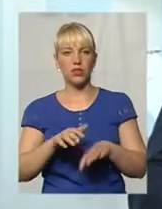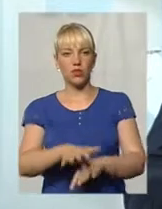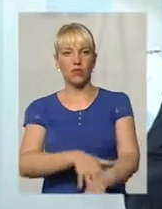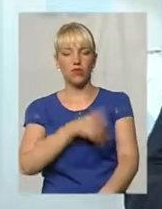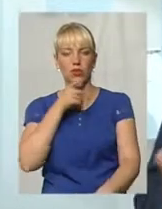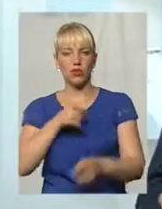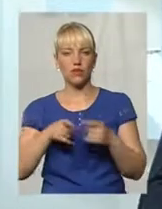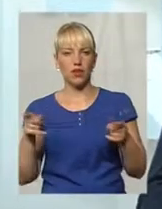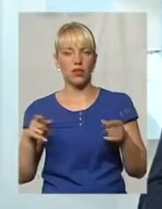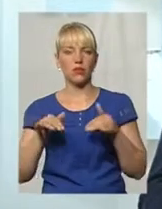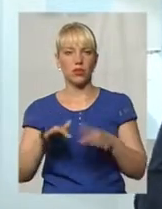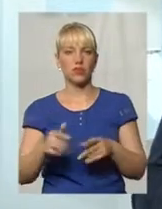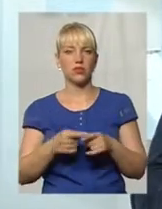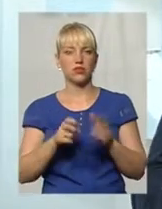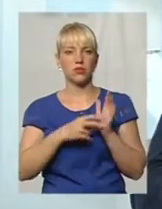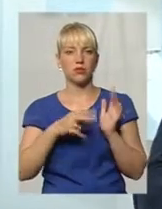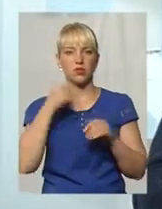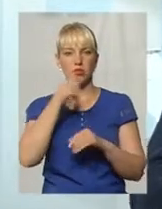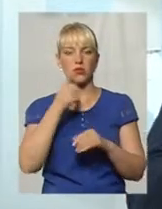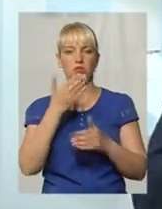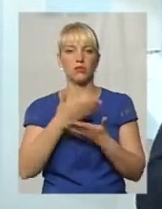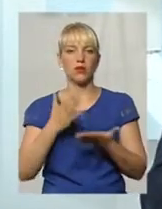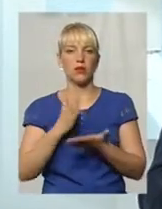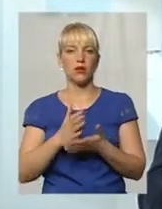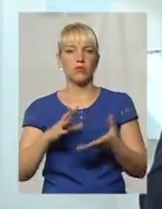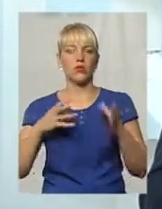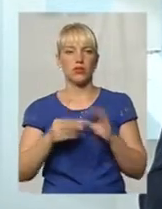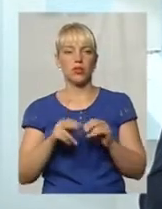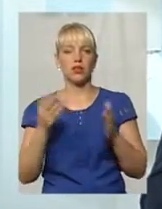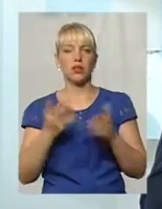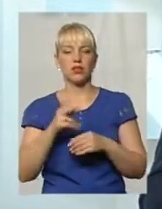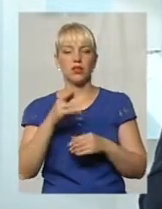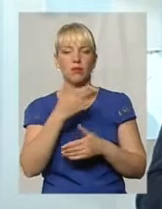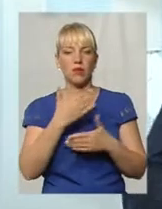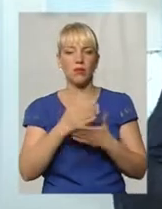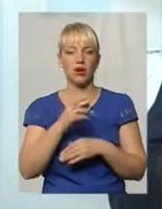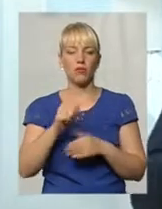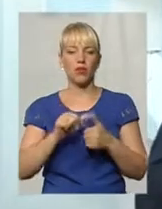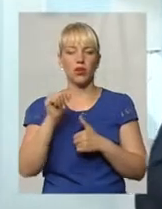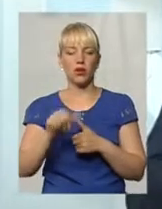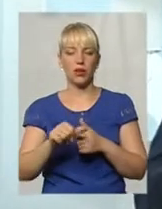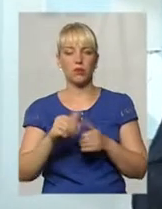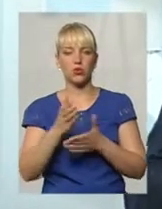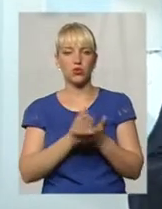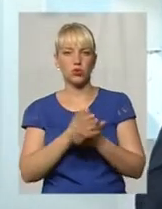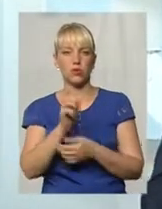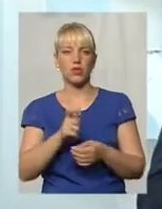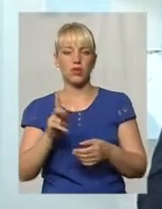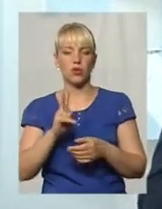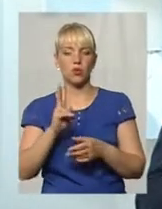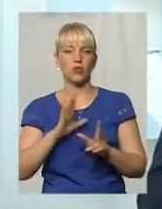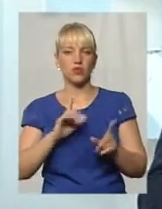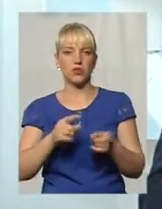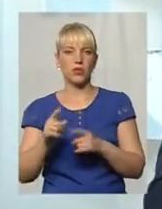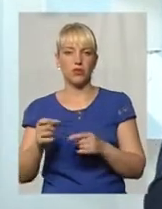Тому, наприклад, в 2017 році ми маємо результати, які по окремих службових особах, які затримувалися ще в 2016-2015.